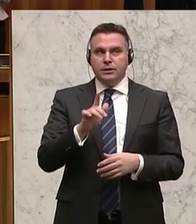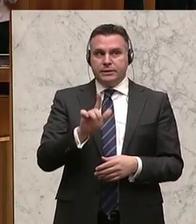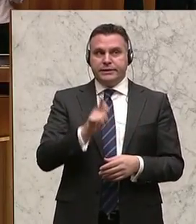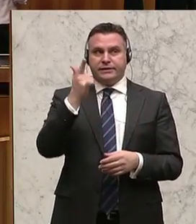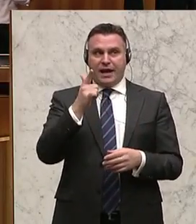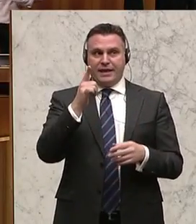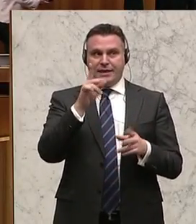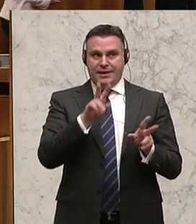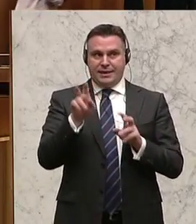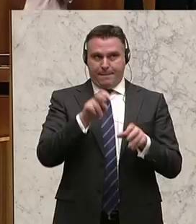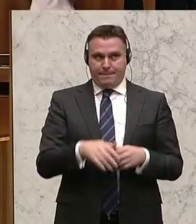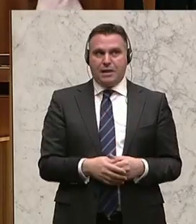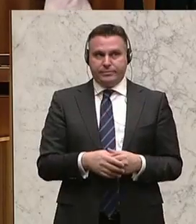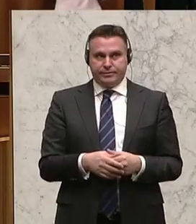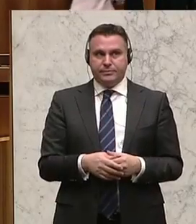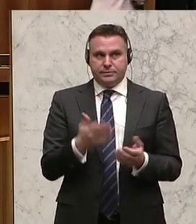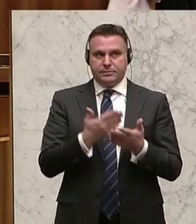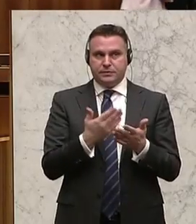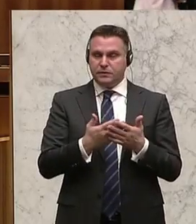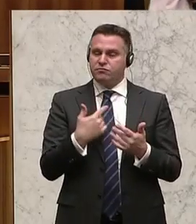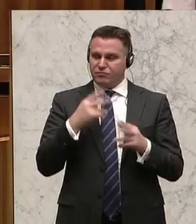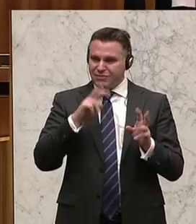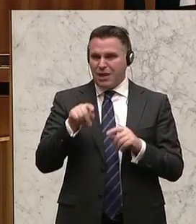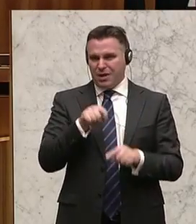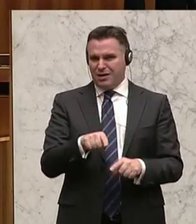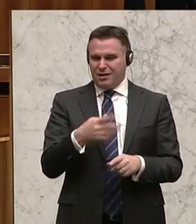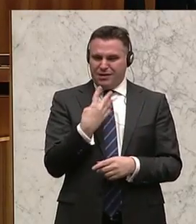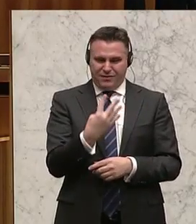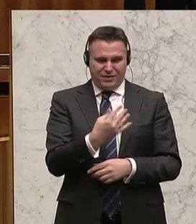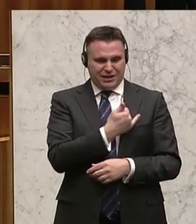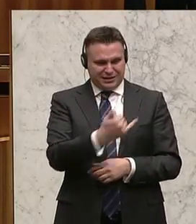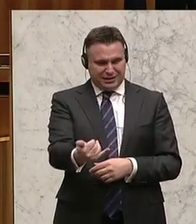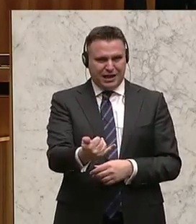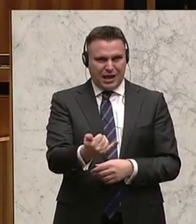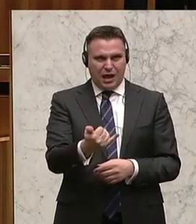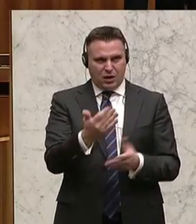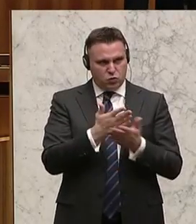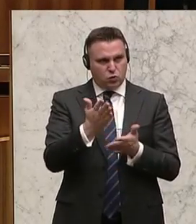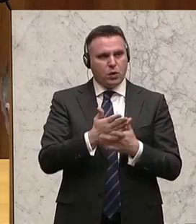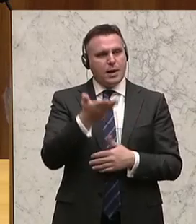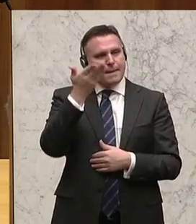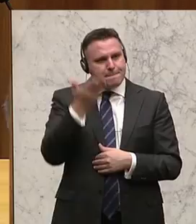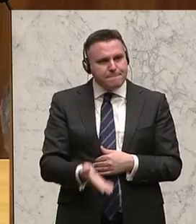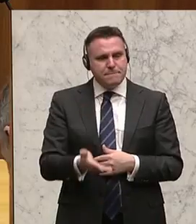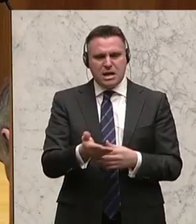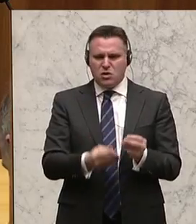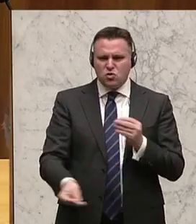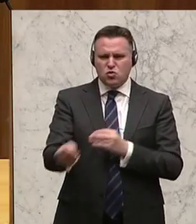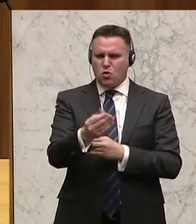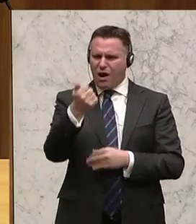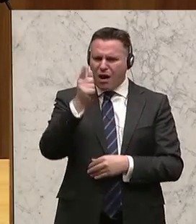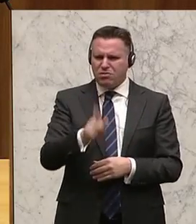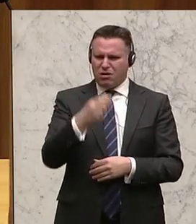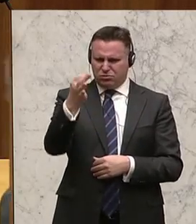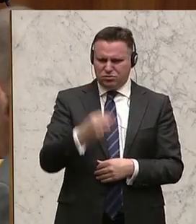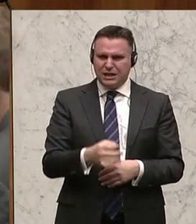wirklich unter den Nägeln brennt. Ich meine, die letzten 40 Jahre sind die Mieten um fast 1.000 Prozent gestiegen,